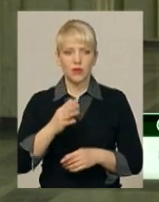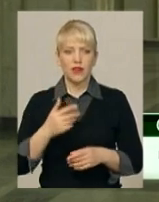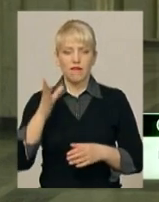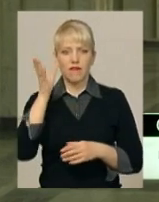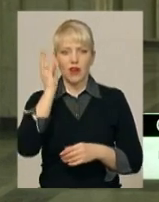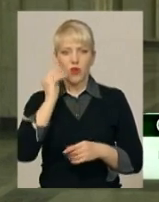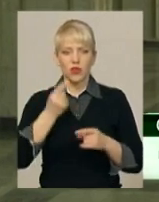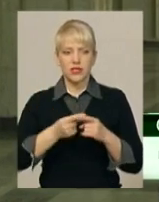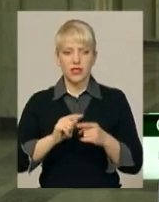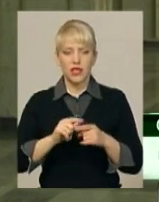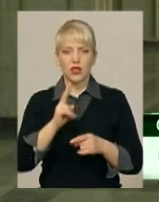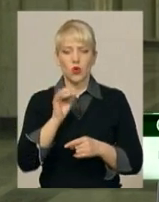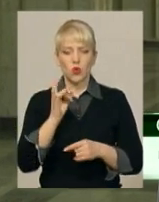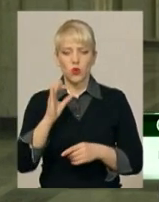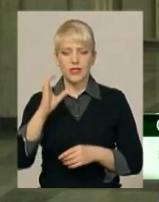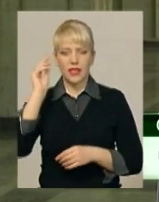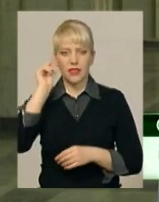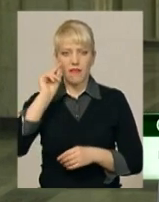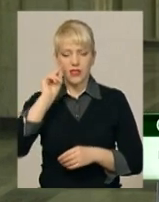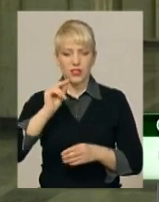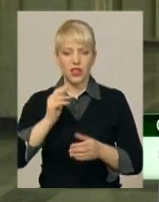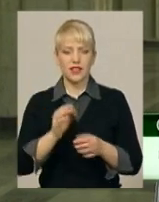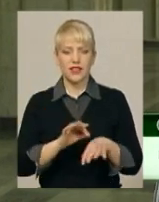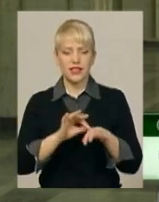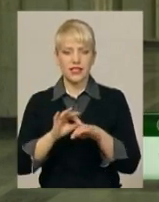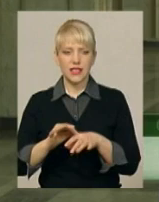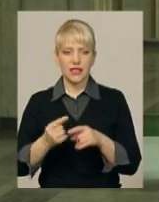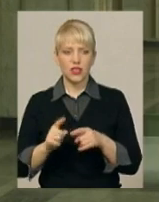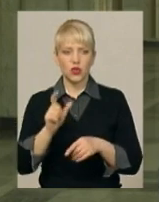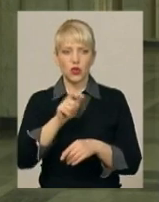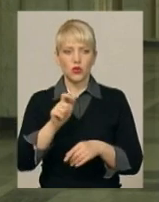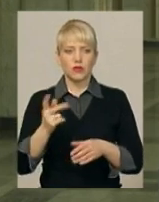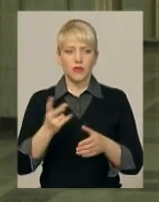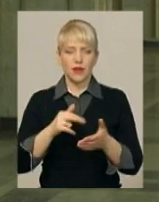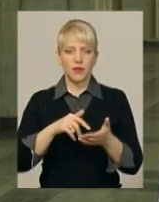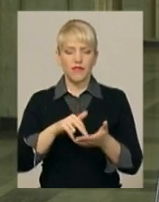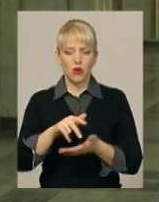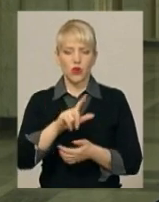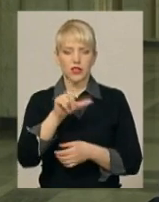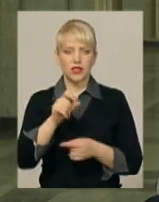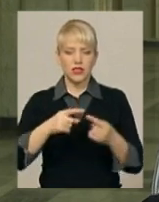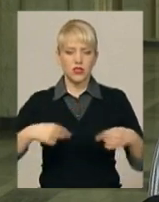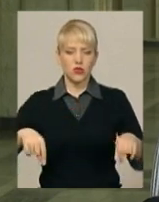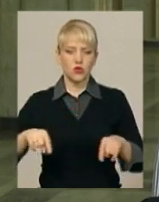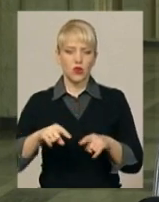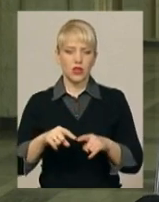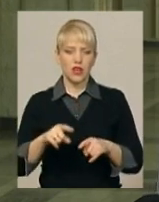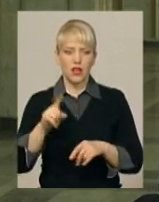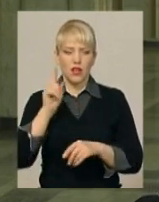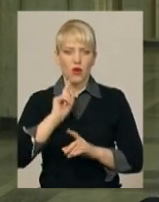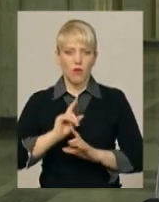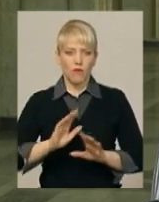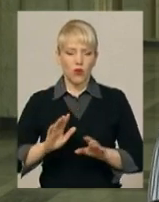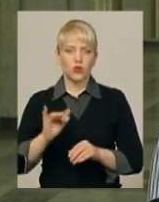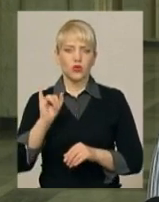цей курс навчання, він несе за собою таке, що людям потрібно виходити з зону комфорту, потрібно багато комунікувати один з